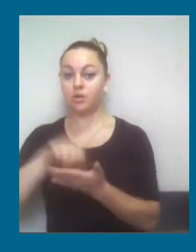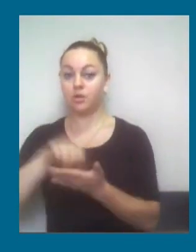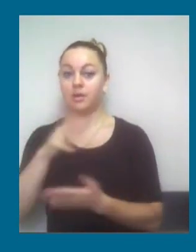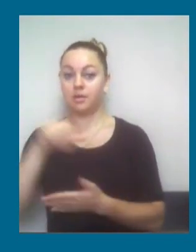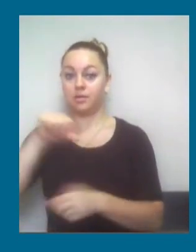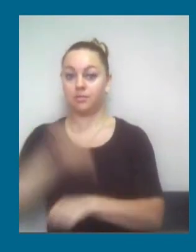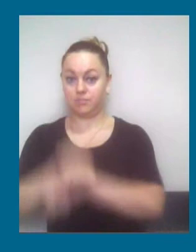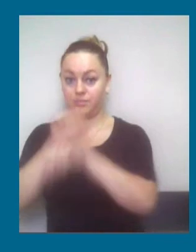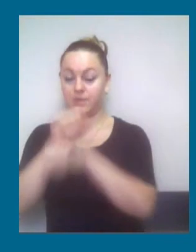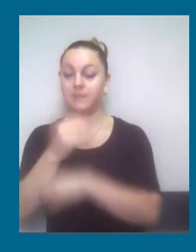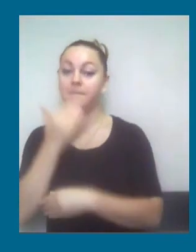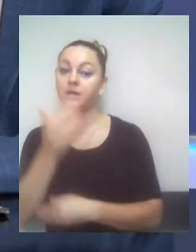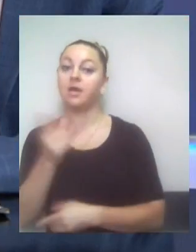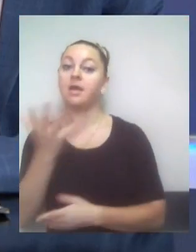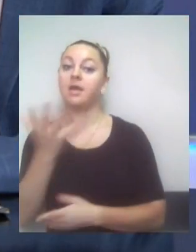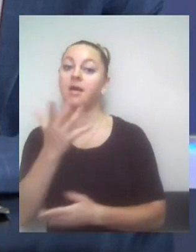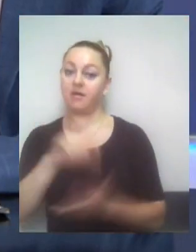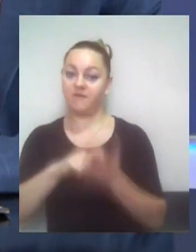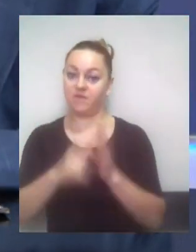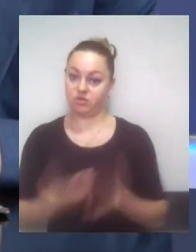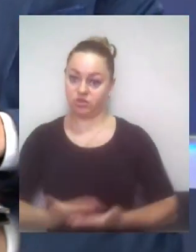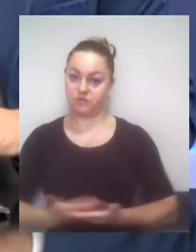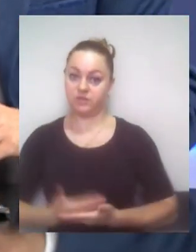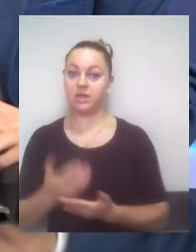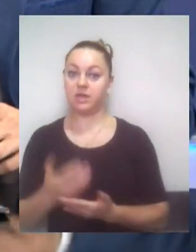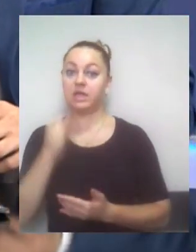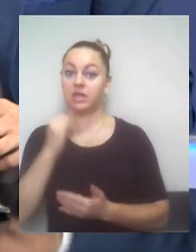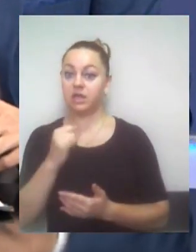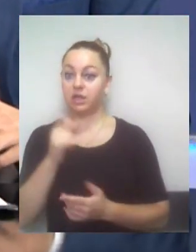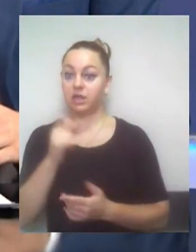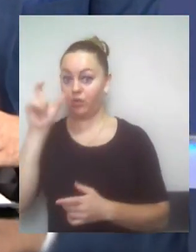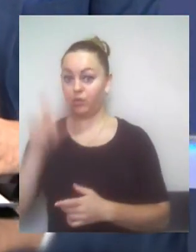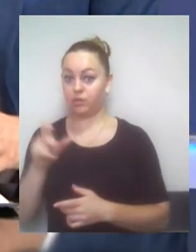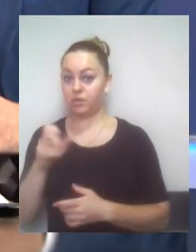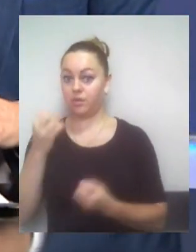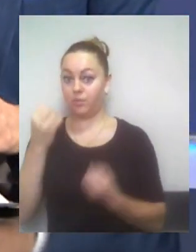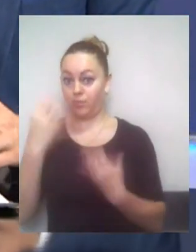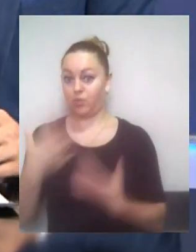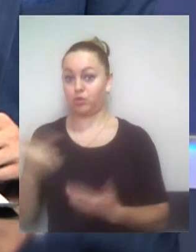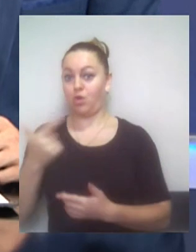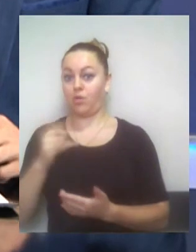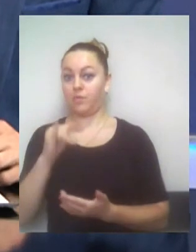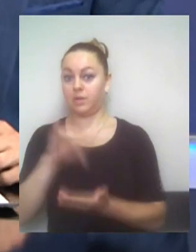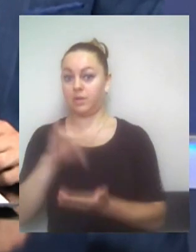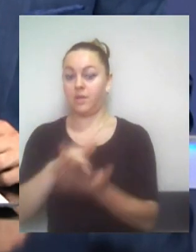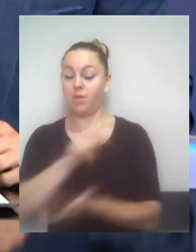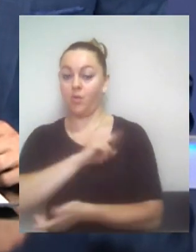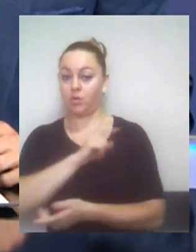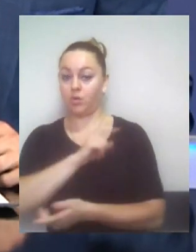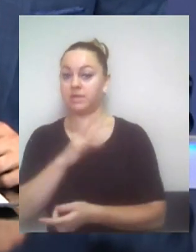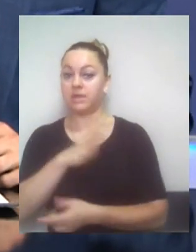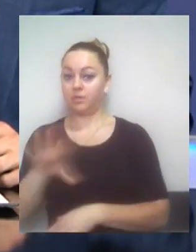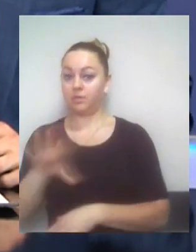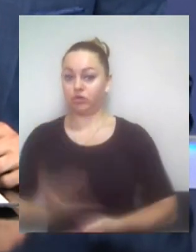за питанням, в якій квартирі ви мешкаєте? І вони казали про те, що вони просто громадяни цього міста, і небайдуже, громадяни, тому вони